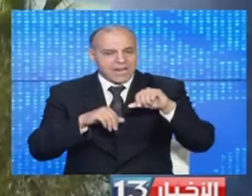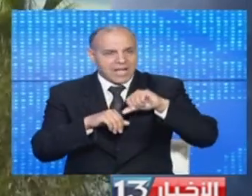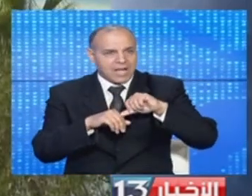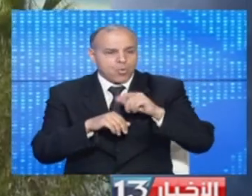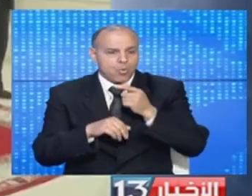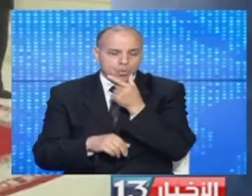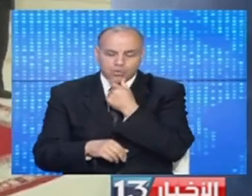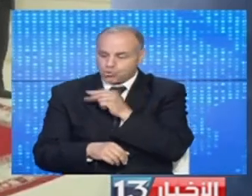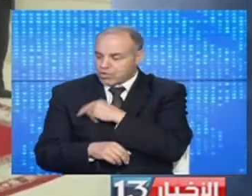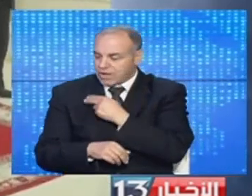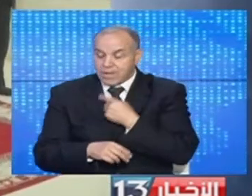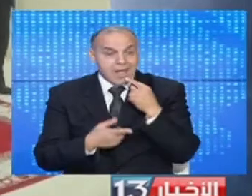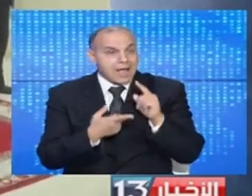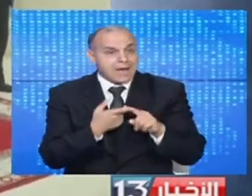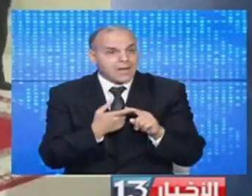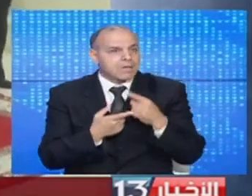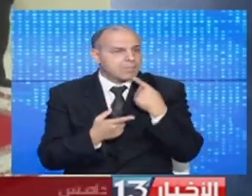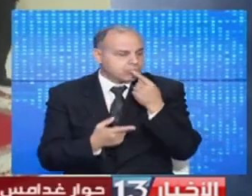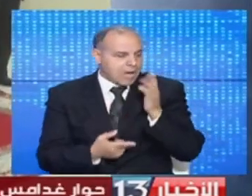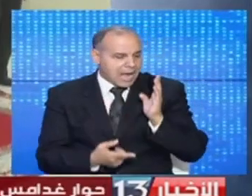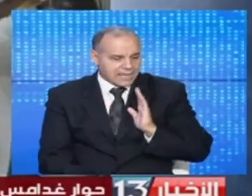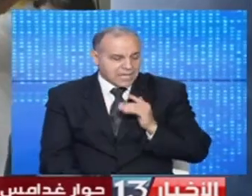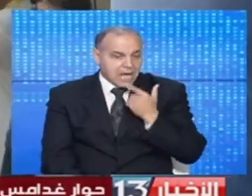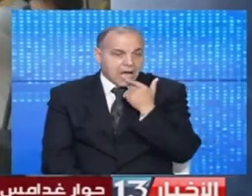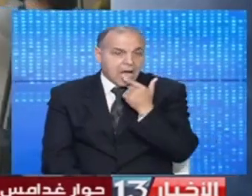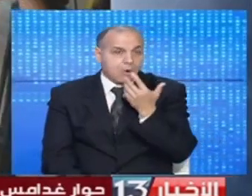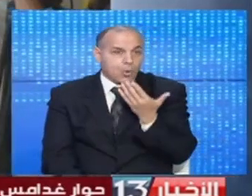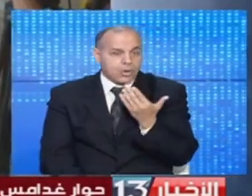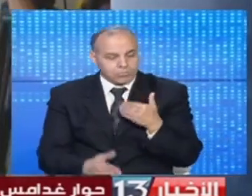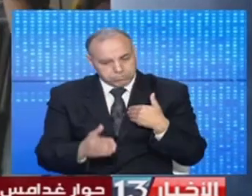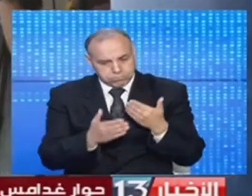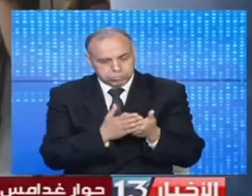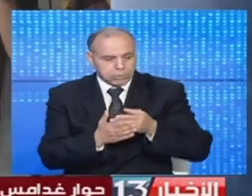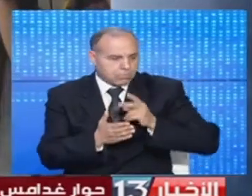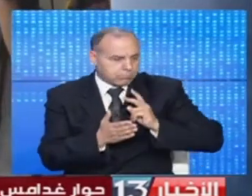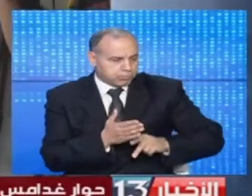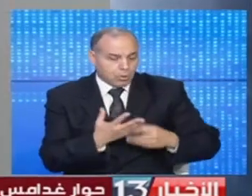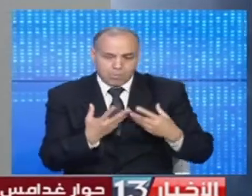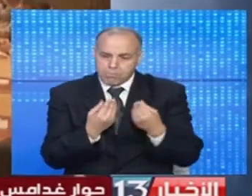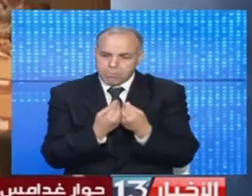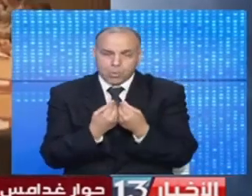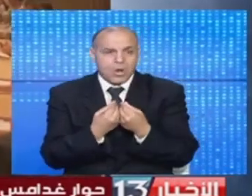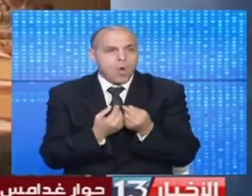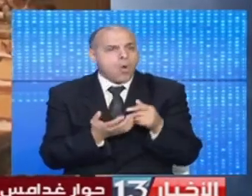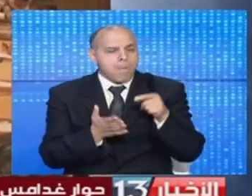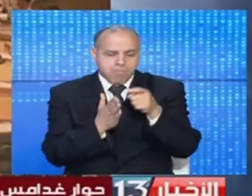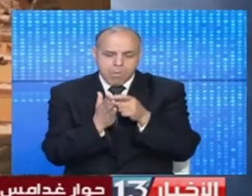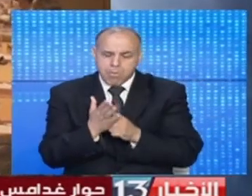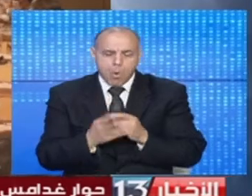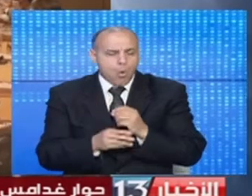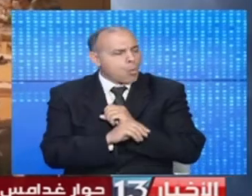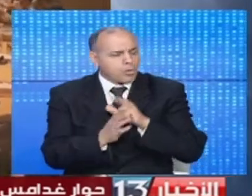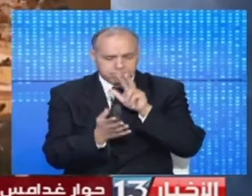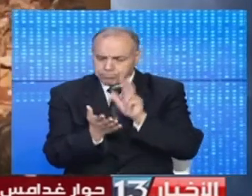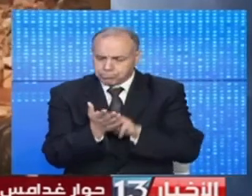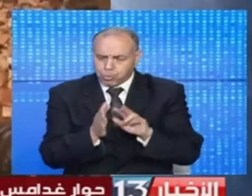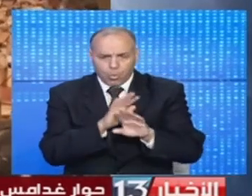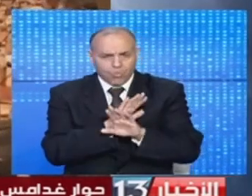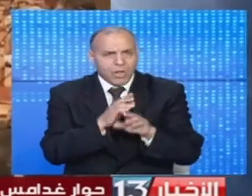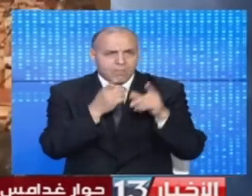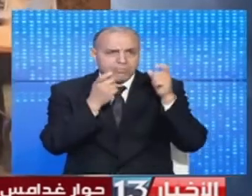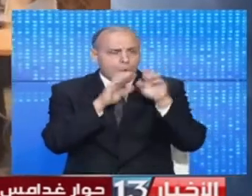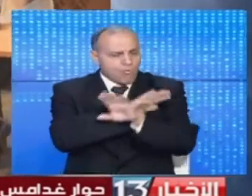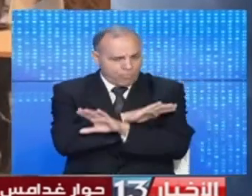وجنافا ووفق مصدر عسكري فقد تم التوصل إلى توافق كلي على جميع بنود تطبيق اتفاق وقف